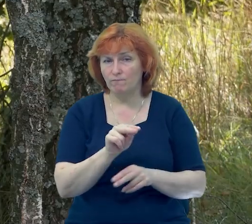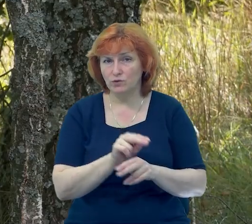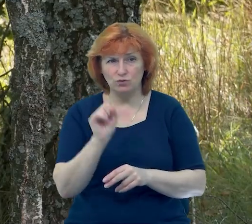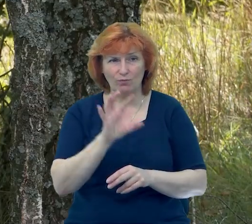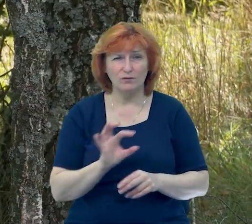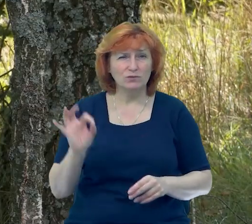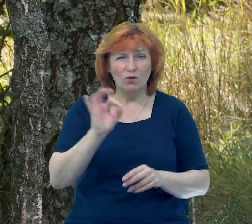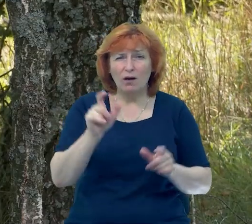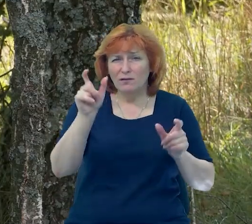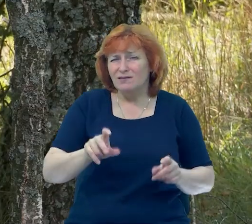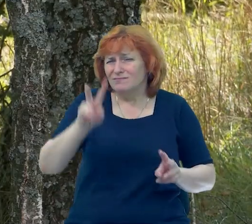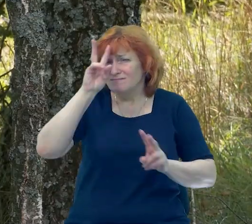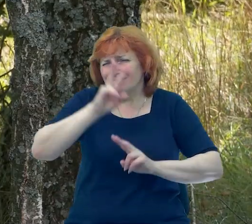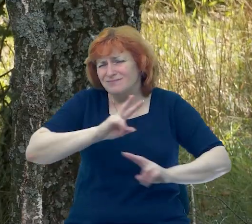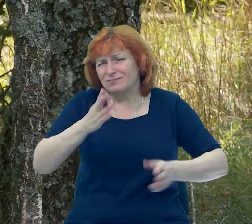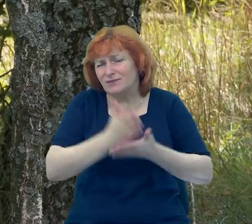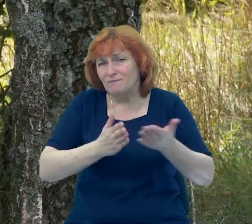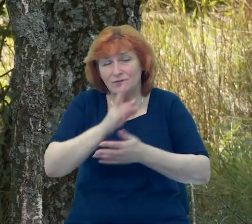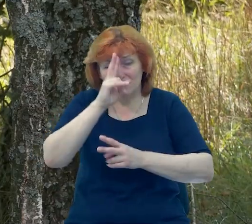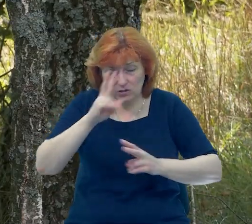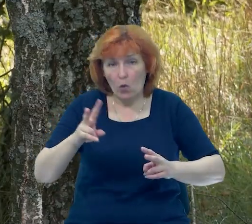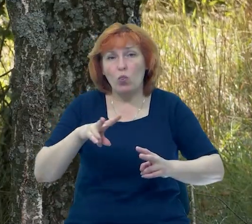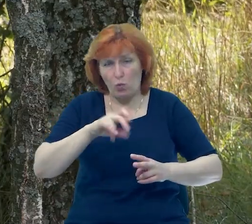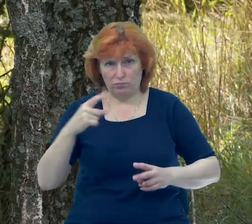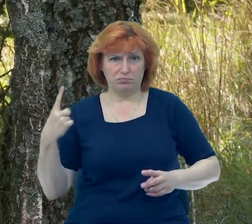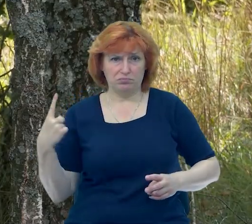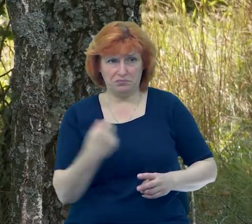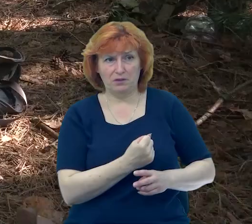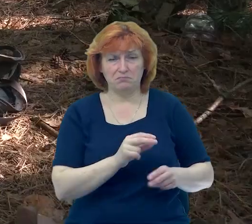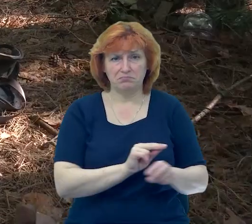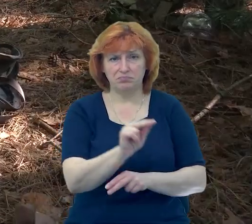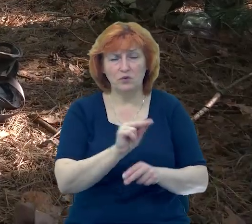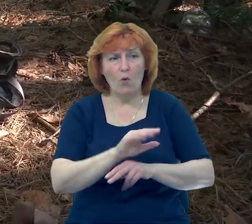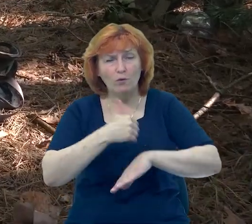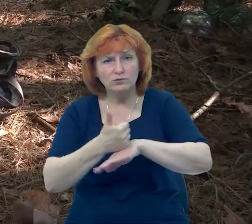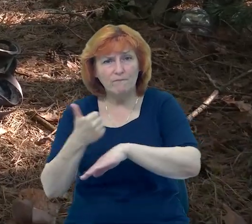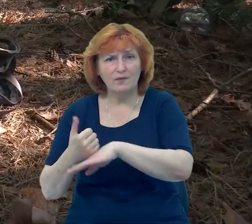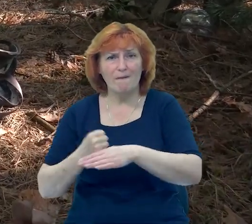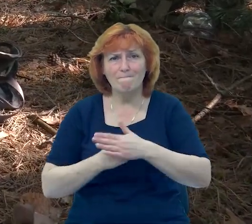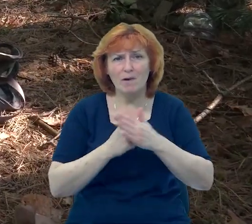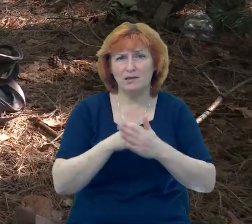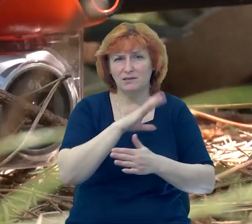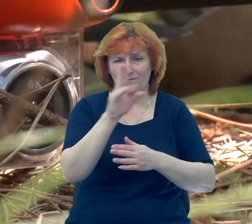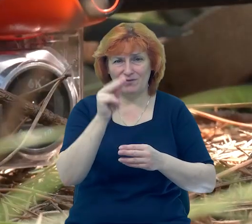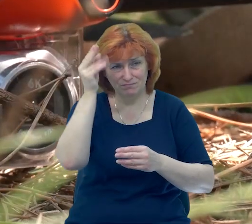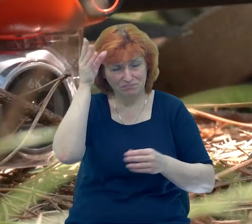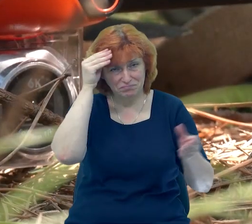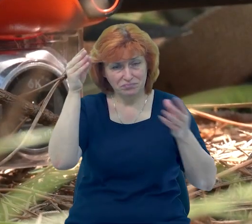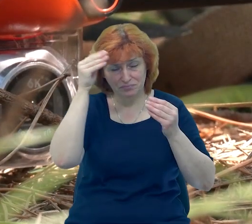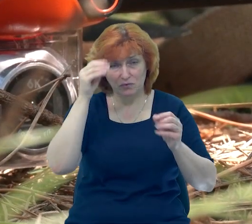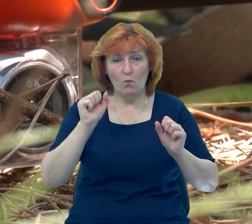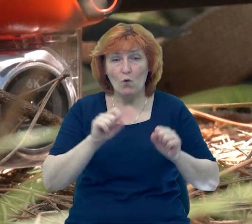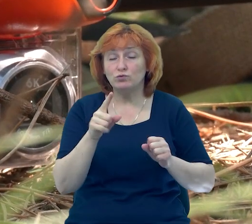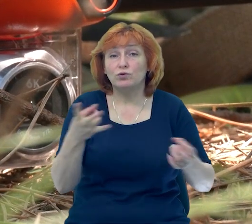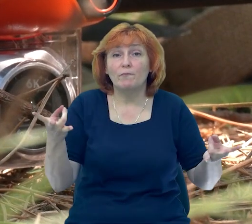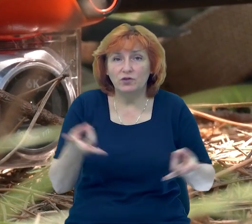навчити людину. Звісно, не в всьому, але основні базові методи керування і все, що потрібно